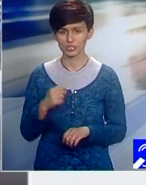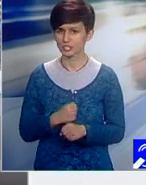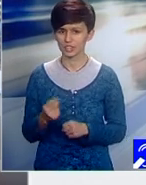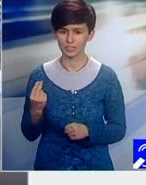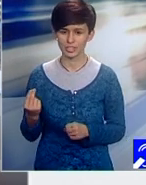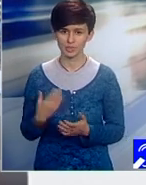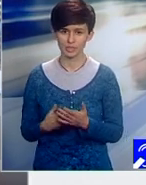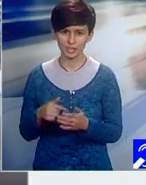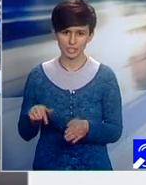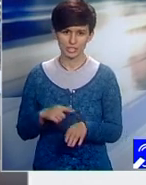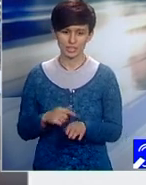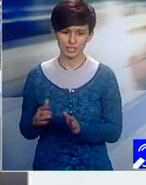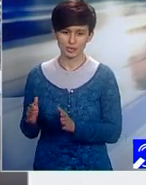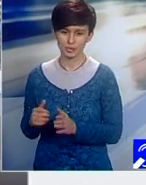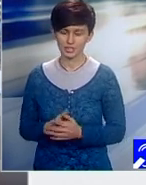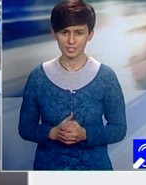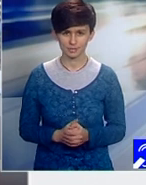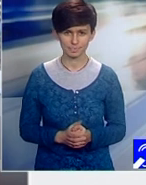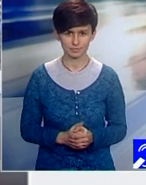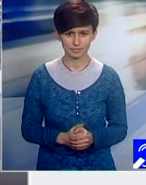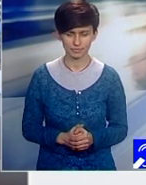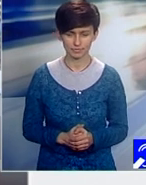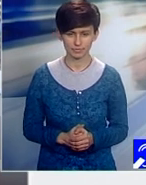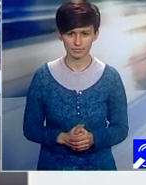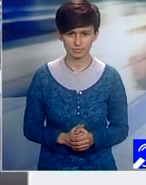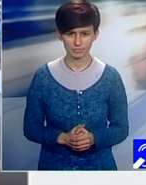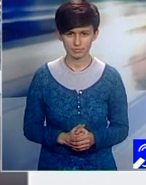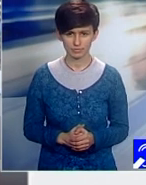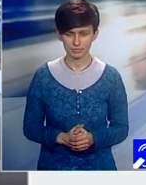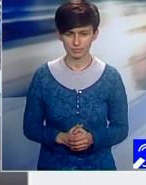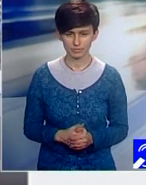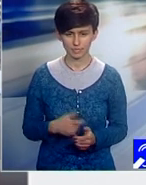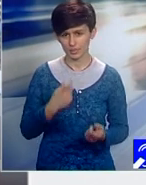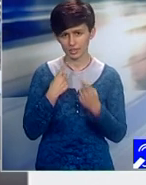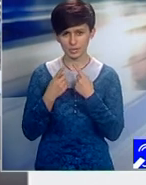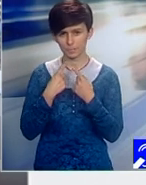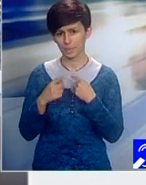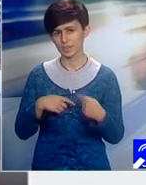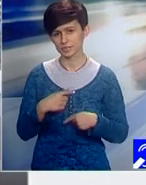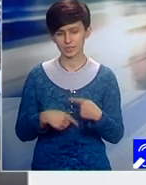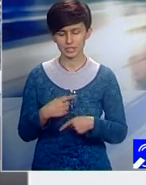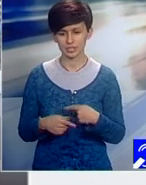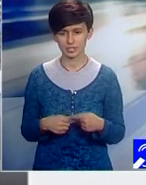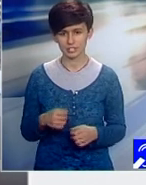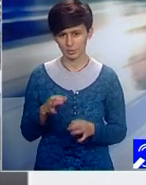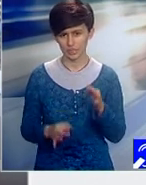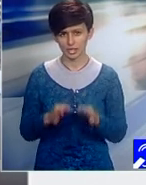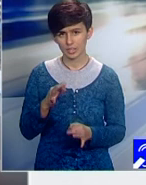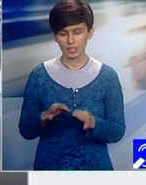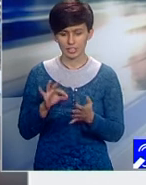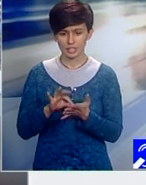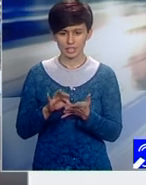gulminat, situația toate vără este foarte gravă. Se mai discută de sisteme, de analize a